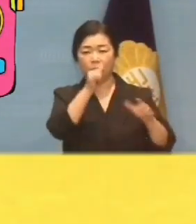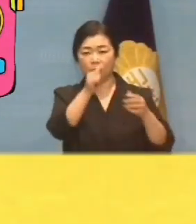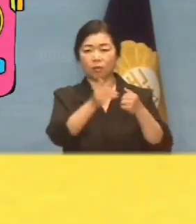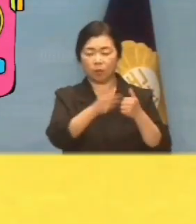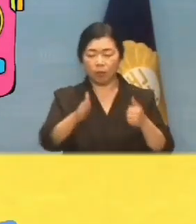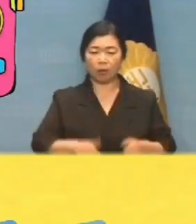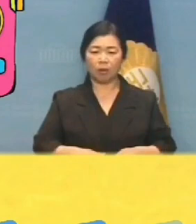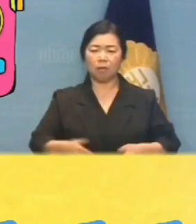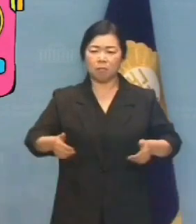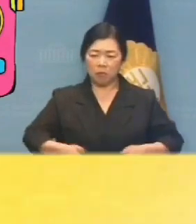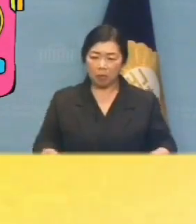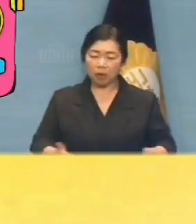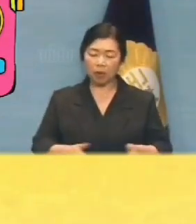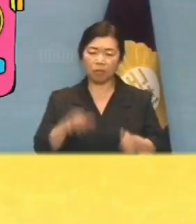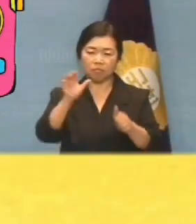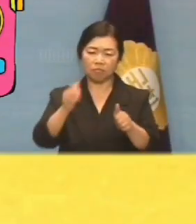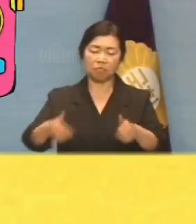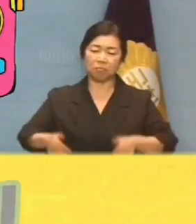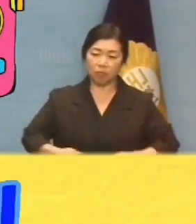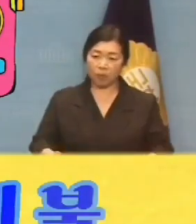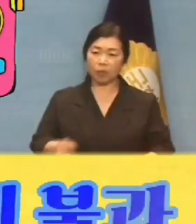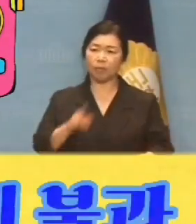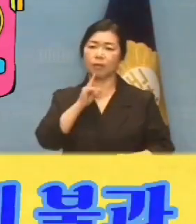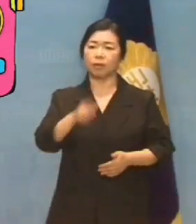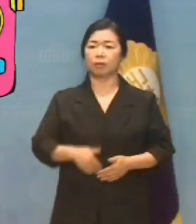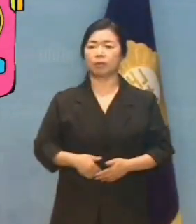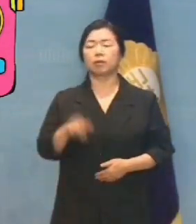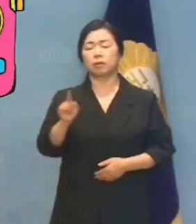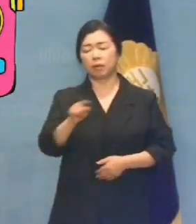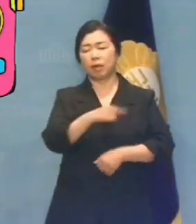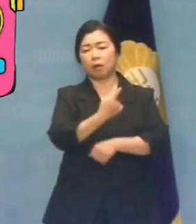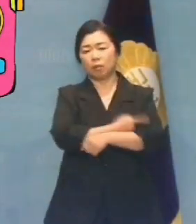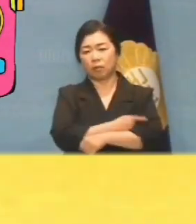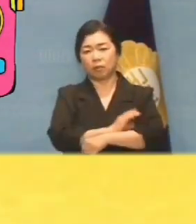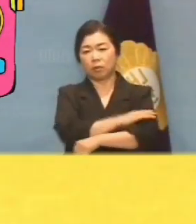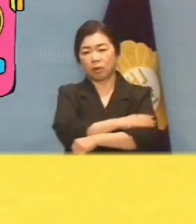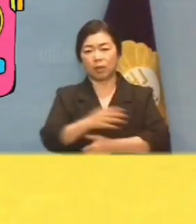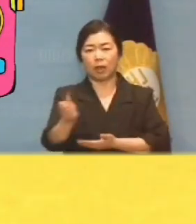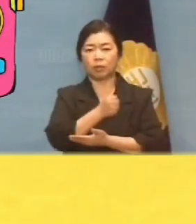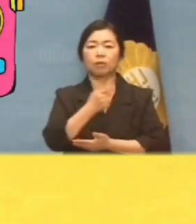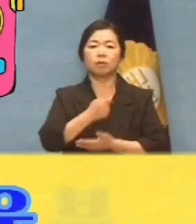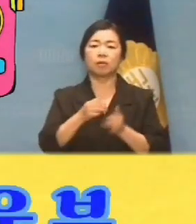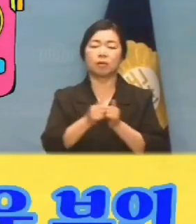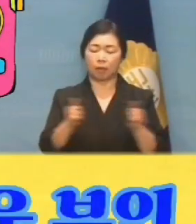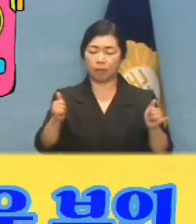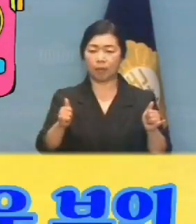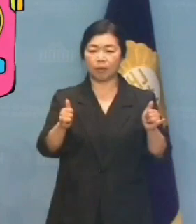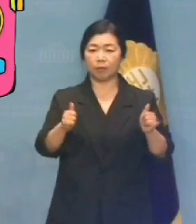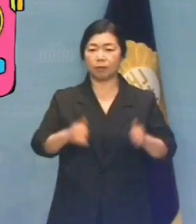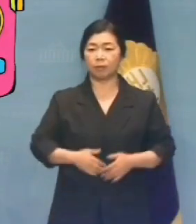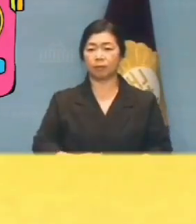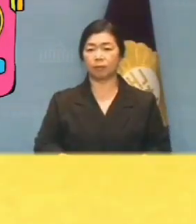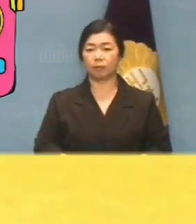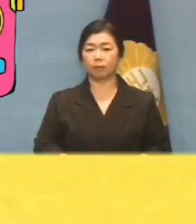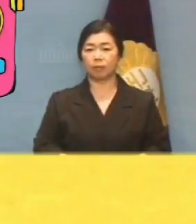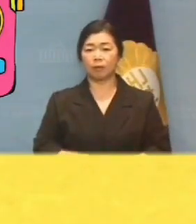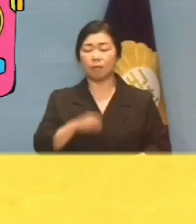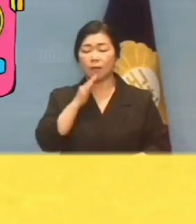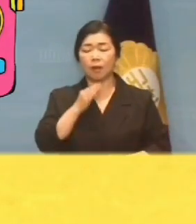기득권을 가진 자의 뻔뻔한 변명에 불과합니다. 이런 낯부끄러운 부인을 할 만큼